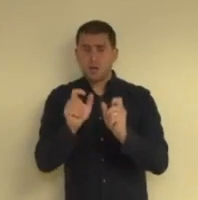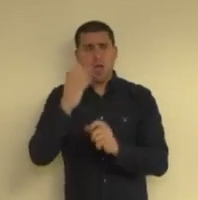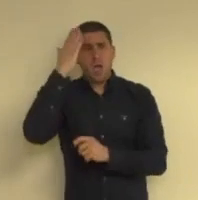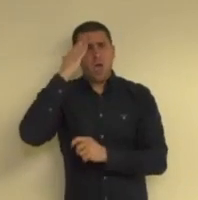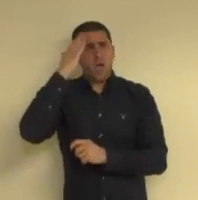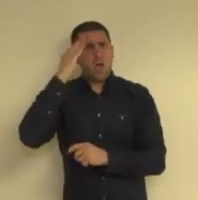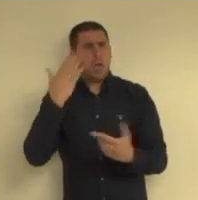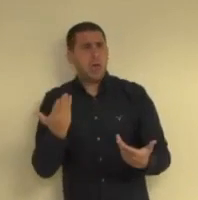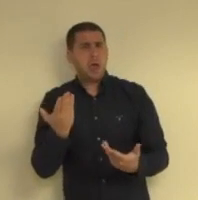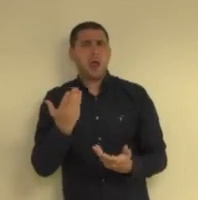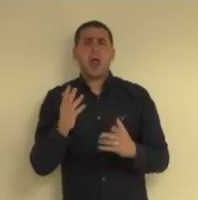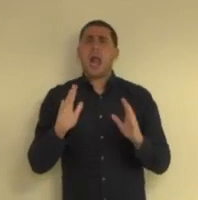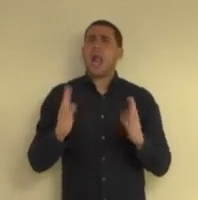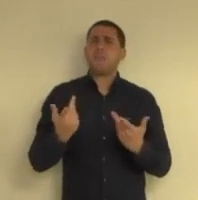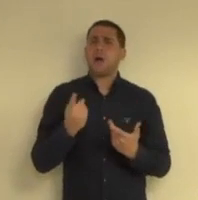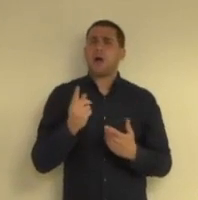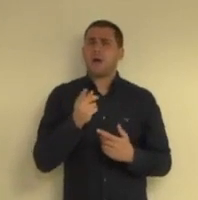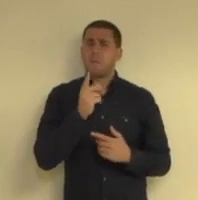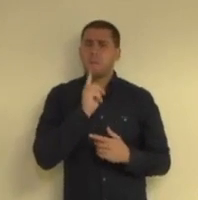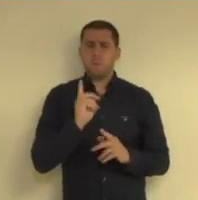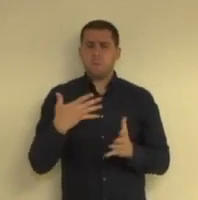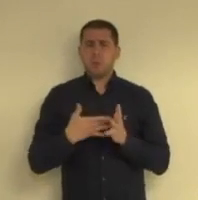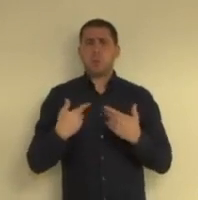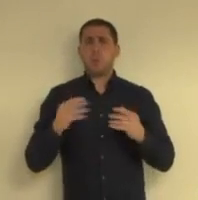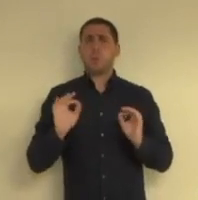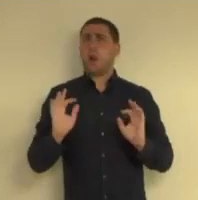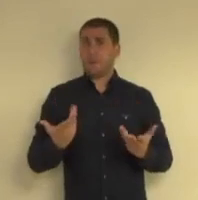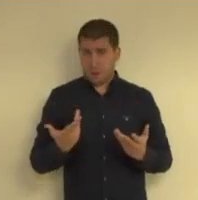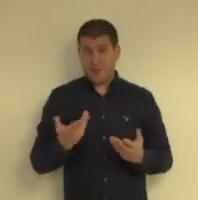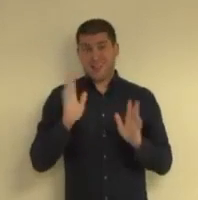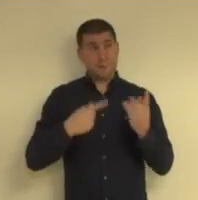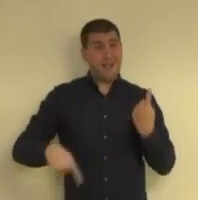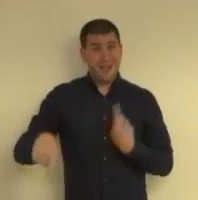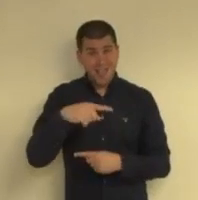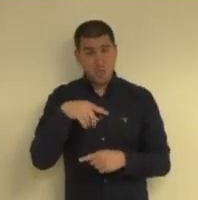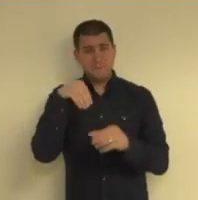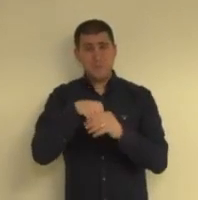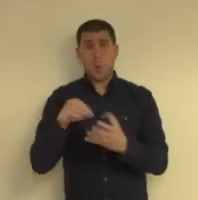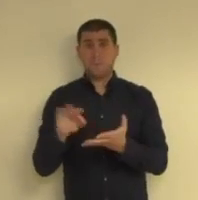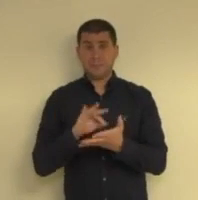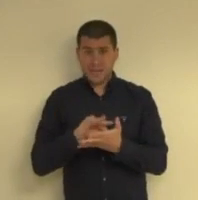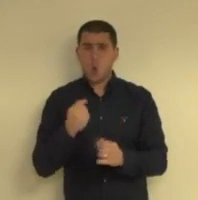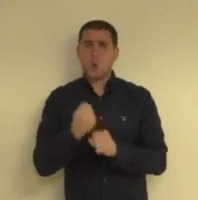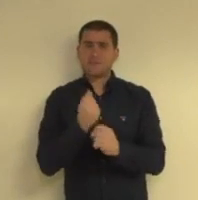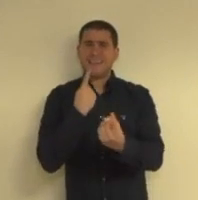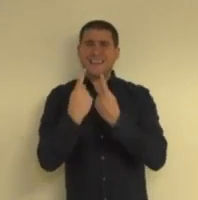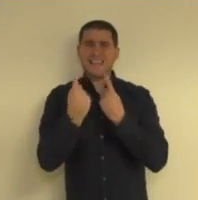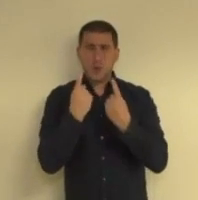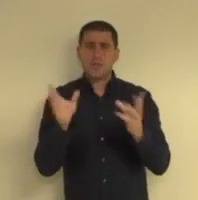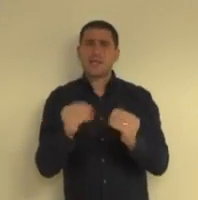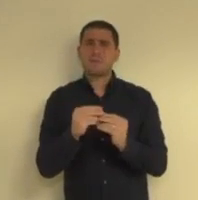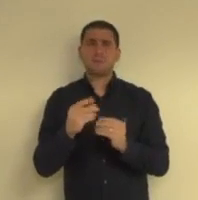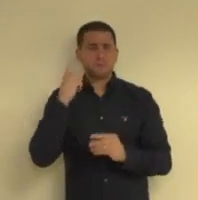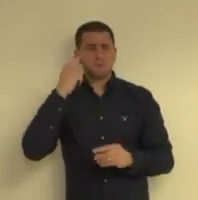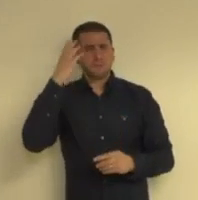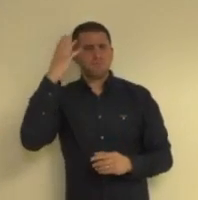מוטרדים מלמה לא עושים לי בדיקה גם אנחנו בתוך המשרד מקיימים דיון כזה עם